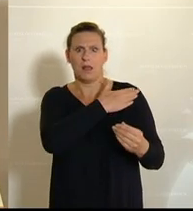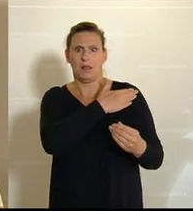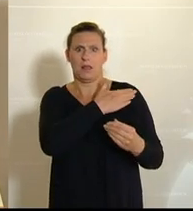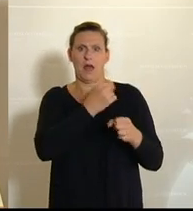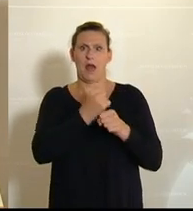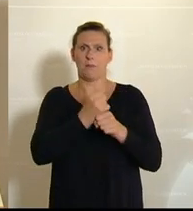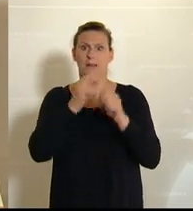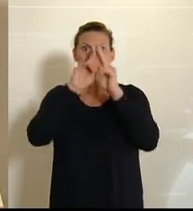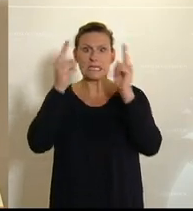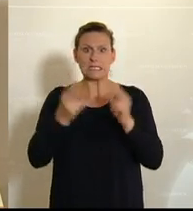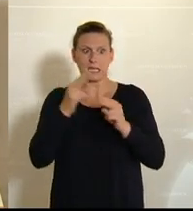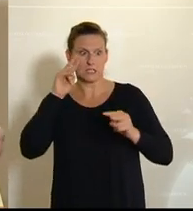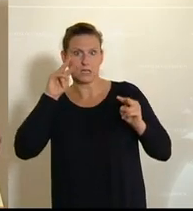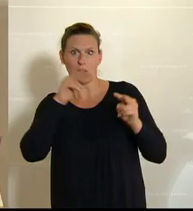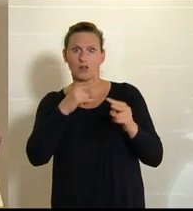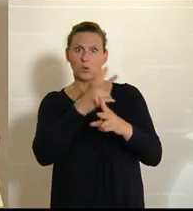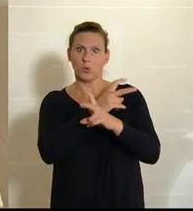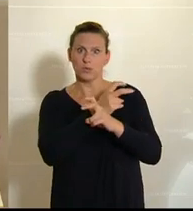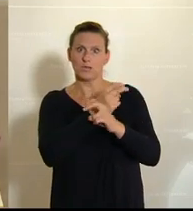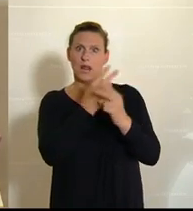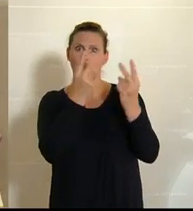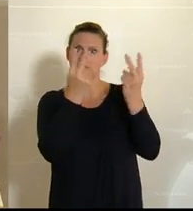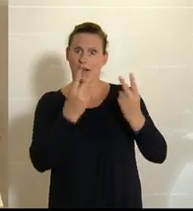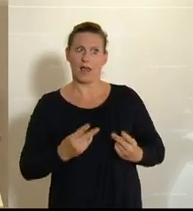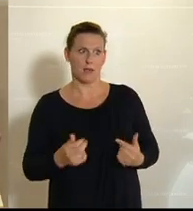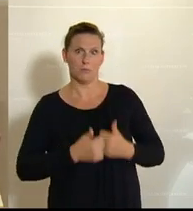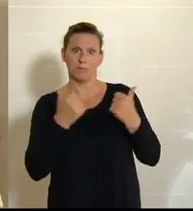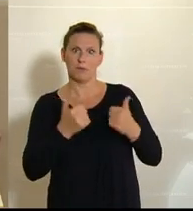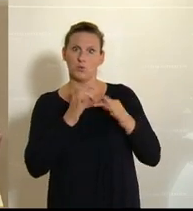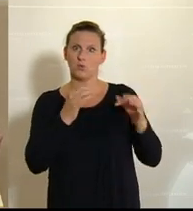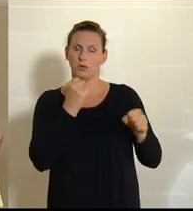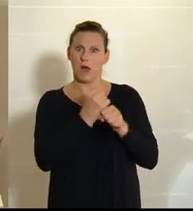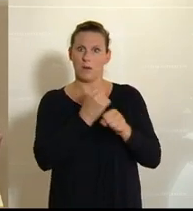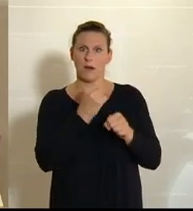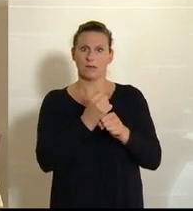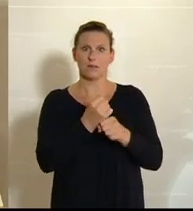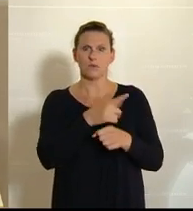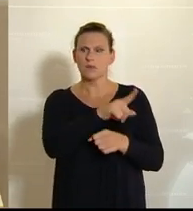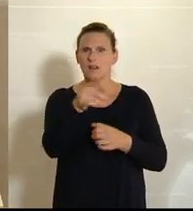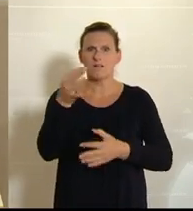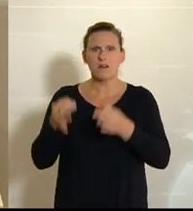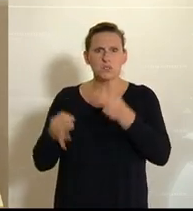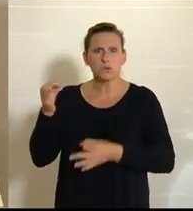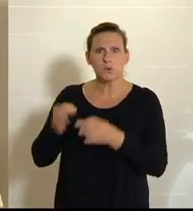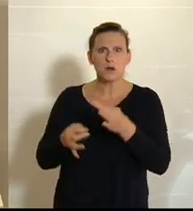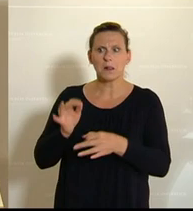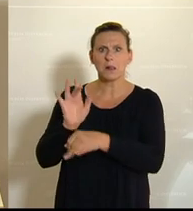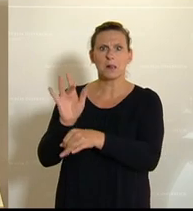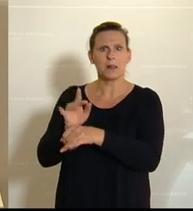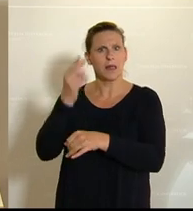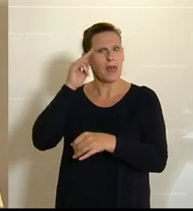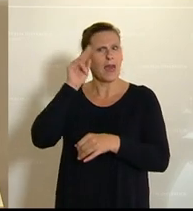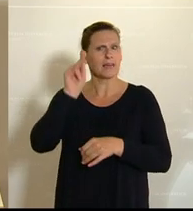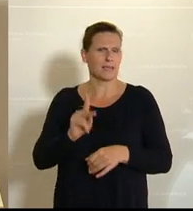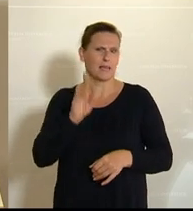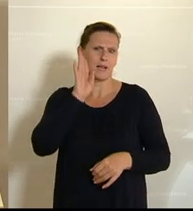Österreich im internationalen Vergleich gut durchstellt. Und diese ganzen Versuche, Herr Kickl, lassen